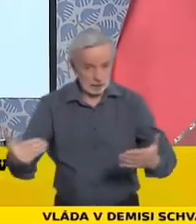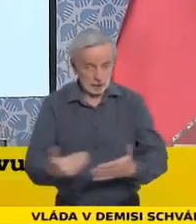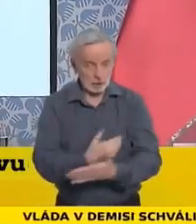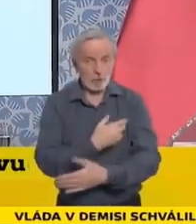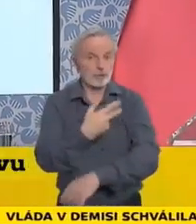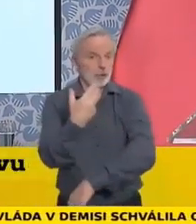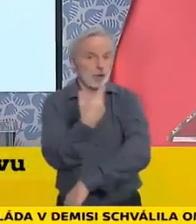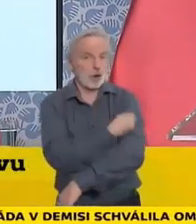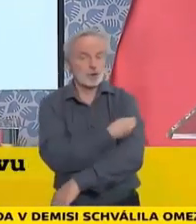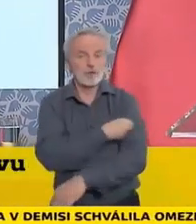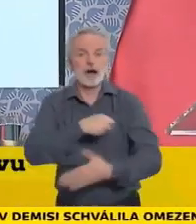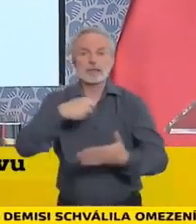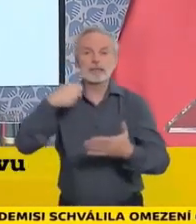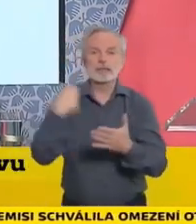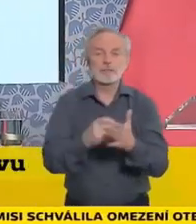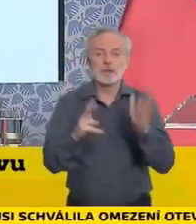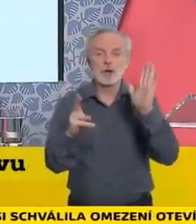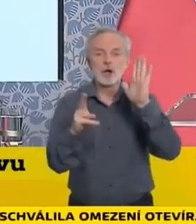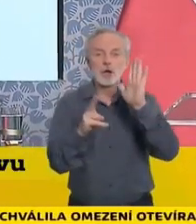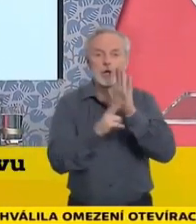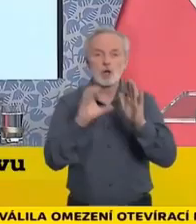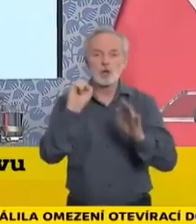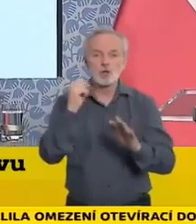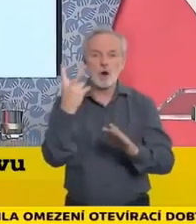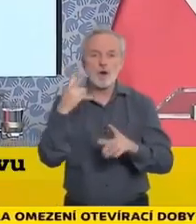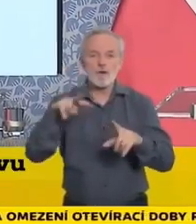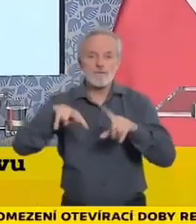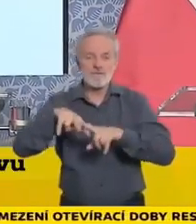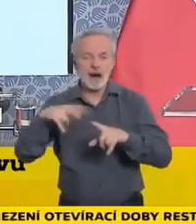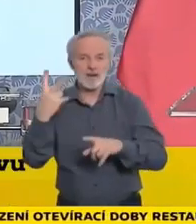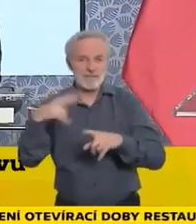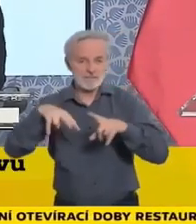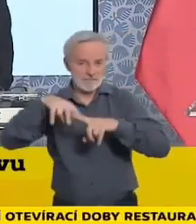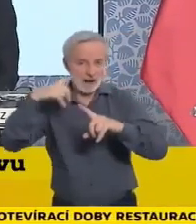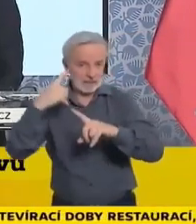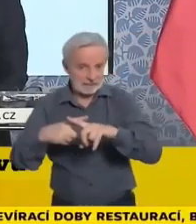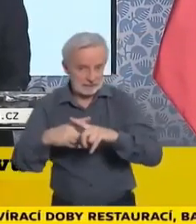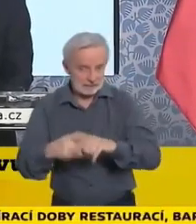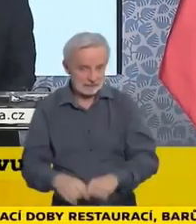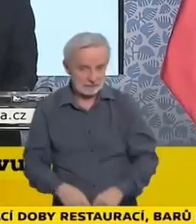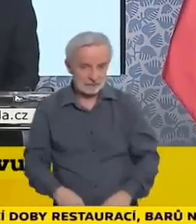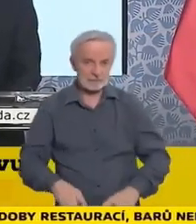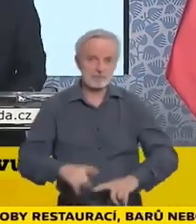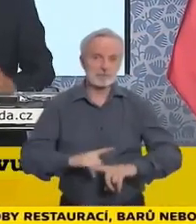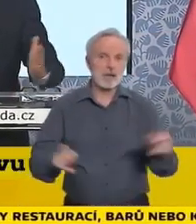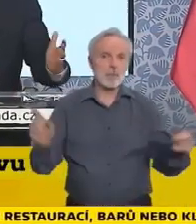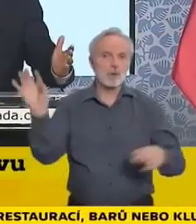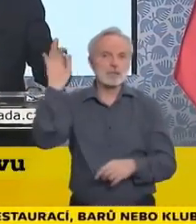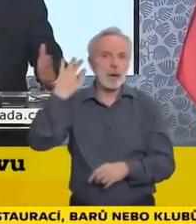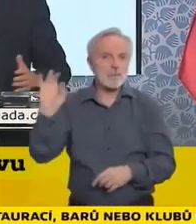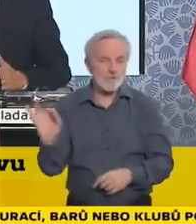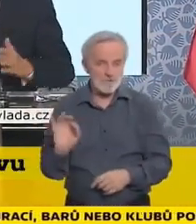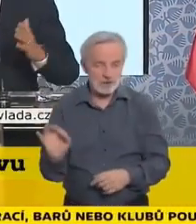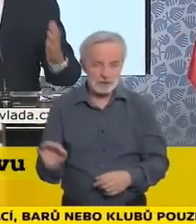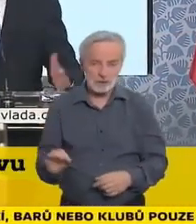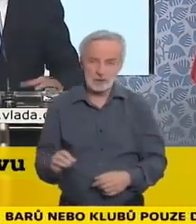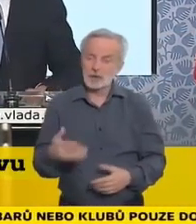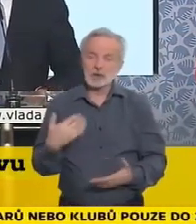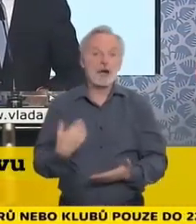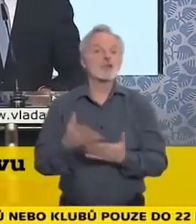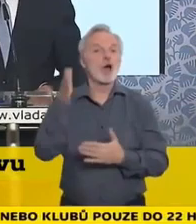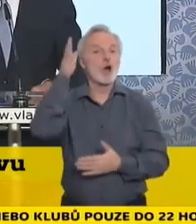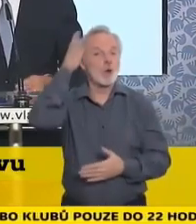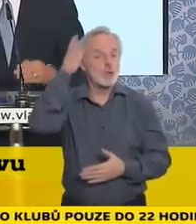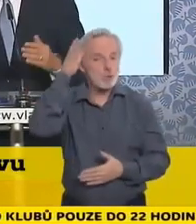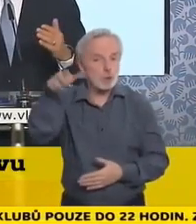vakcína. Je objednané i Sanofi. Takže vakcín je dost a znovu